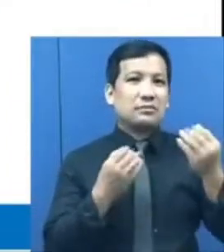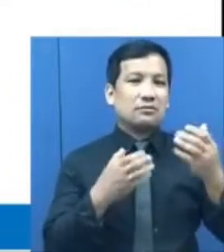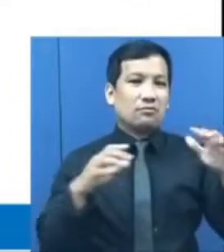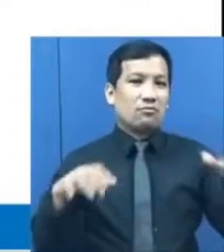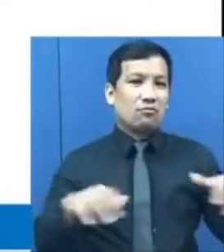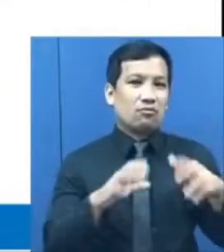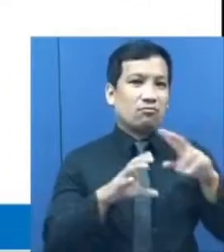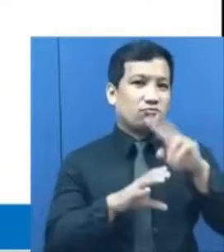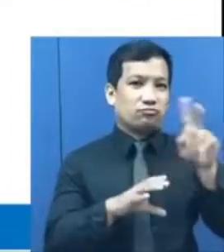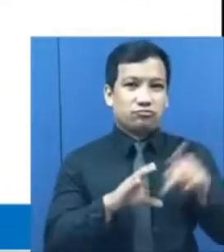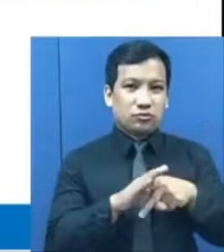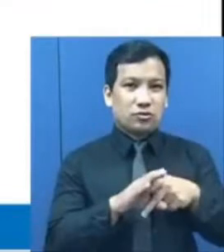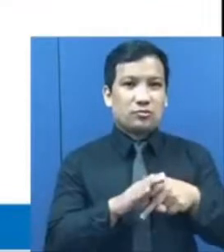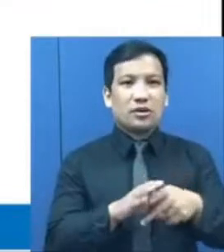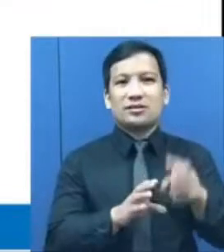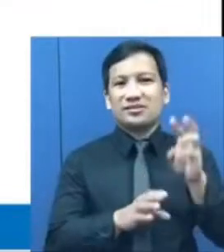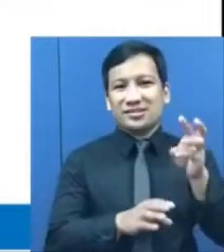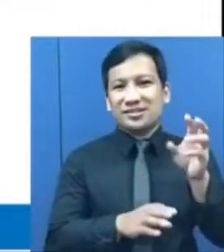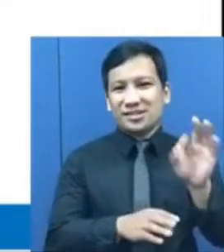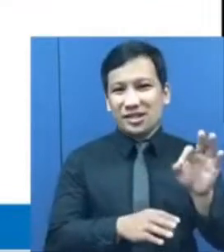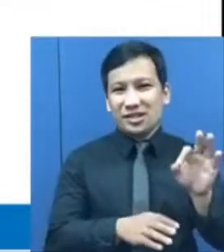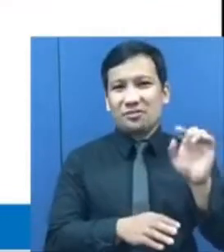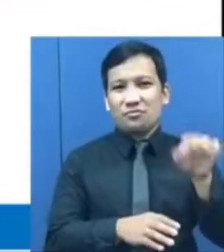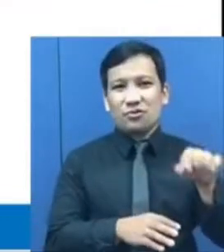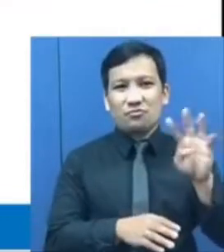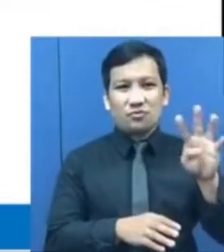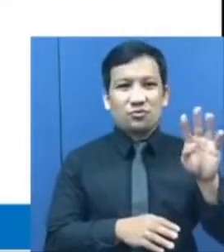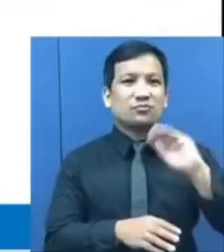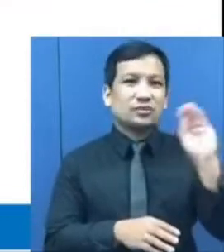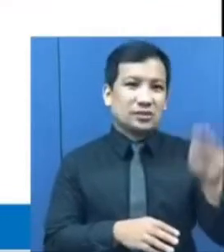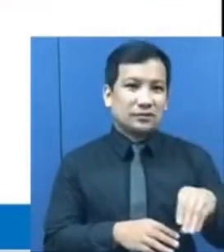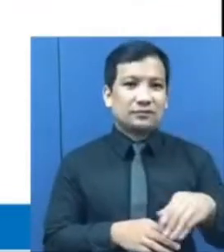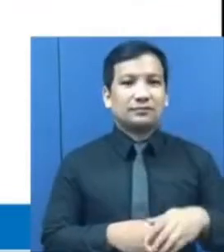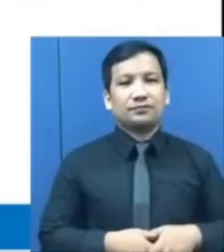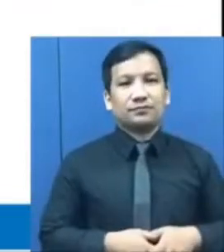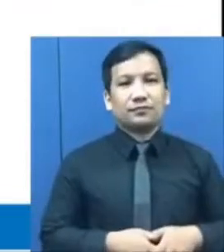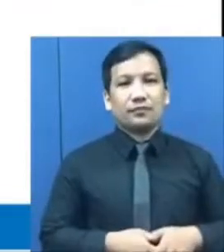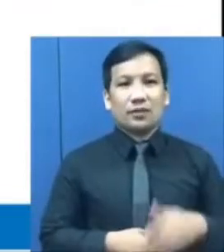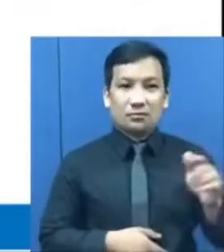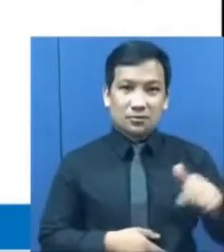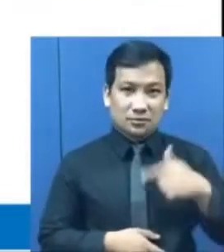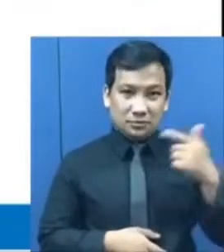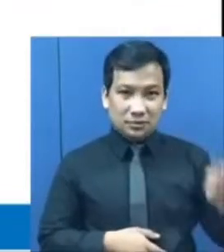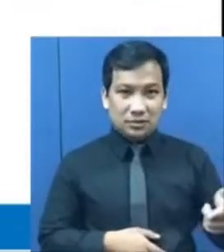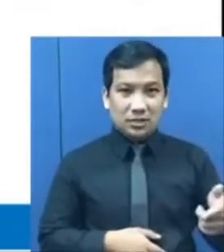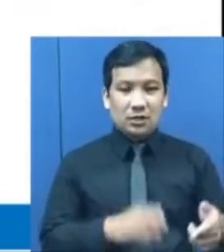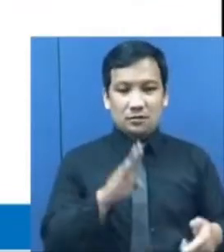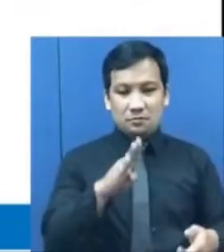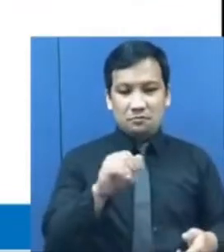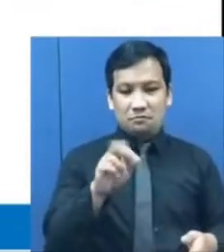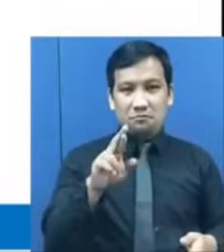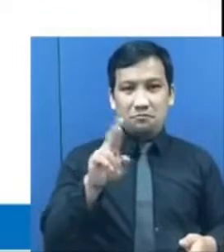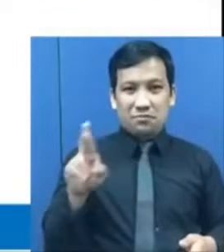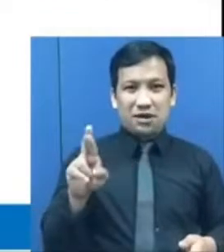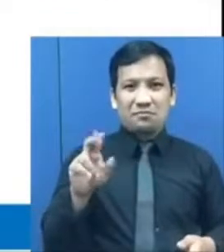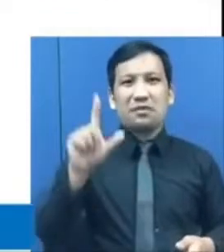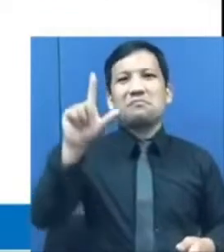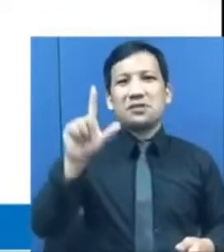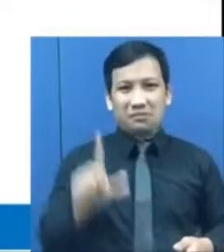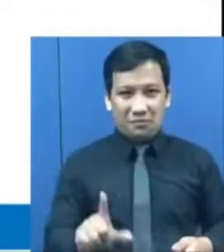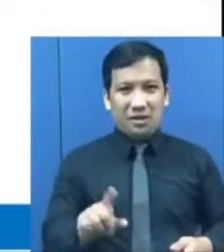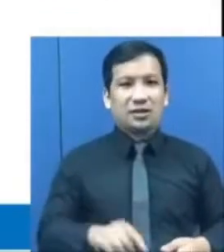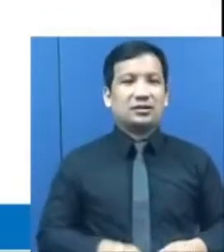na nasa 69,4%. Sa kabilang banda, ang BARM ang may pinakamababa